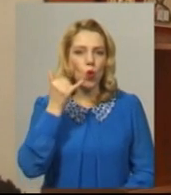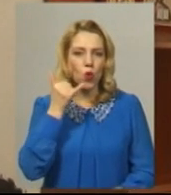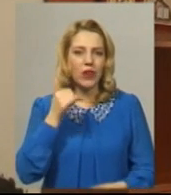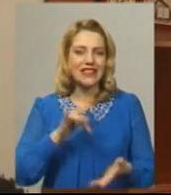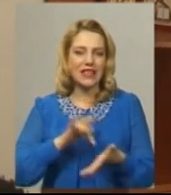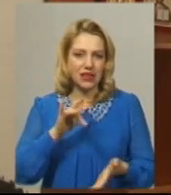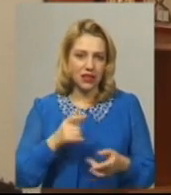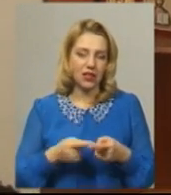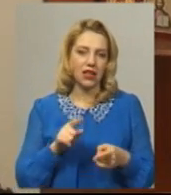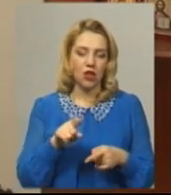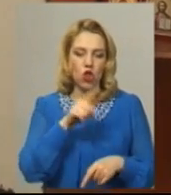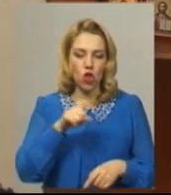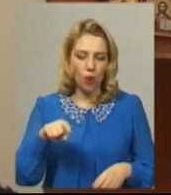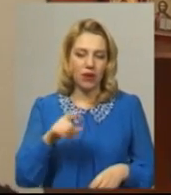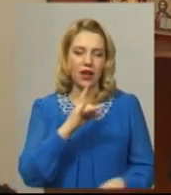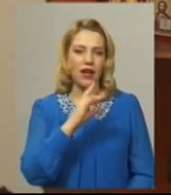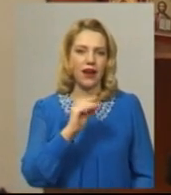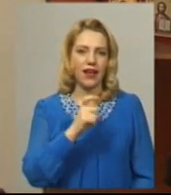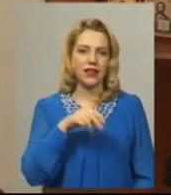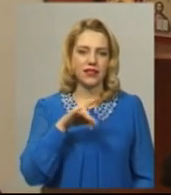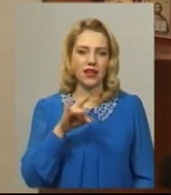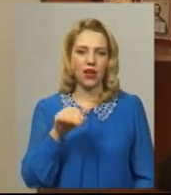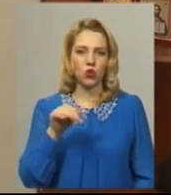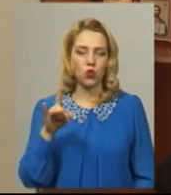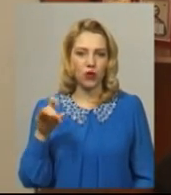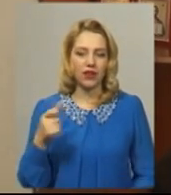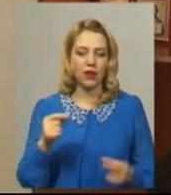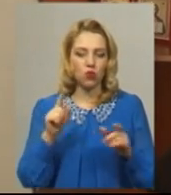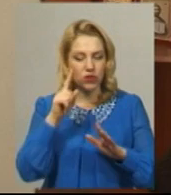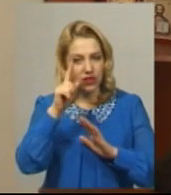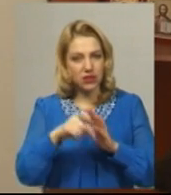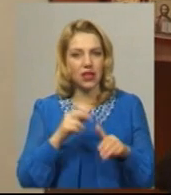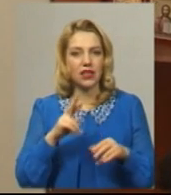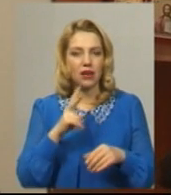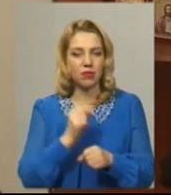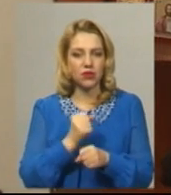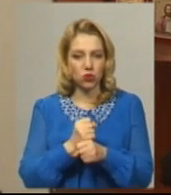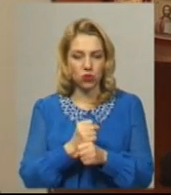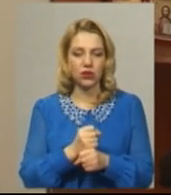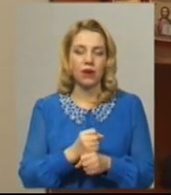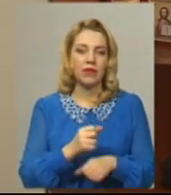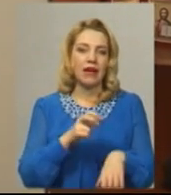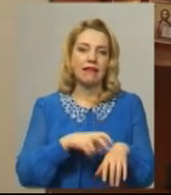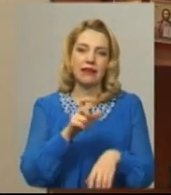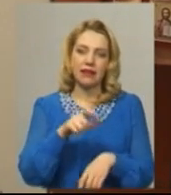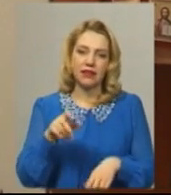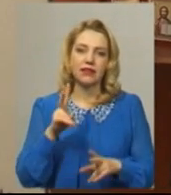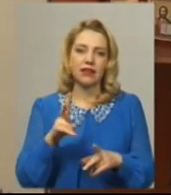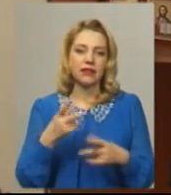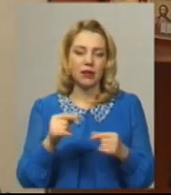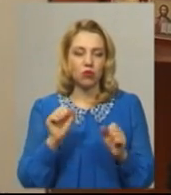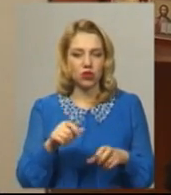номерами телефонів реєстратури, де можна дізнатися, як працюють лікарі, де можна